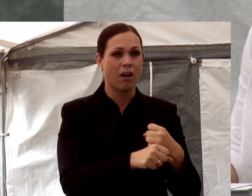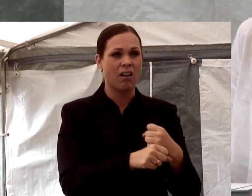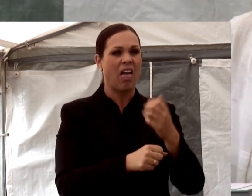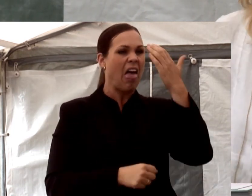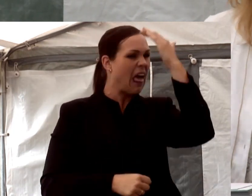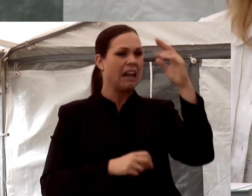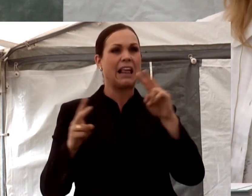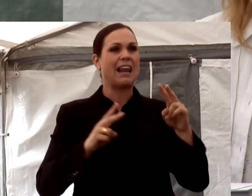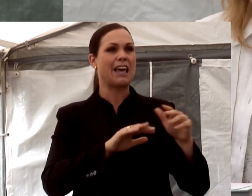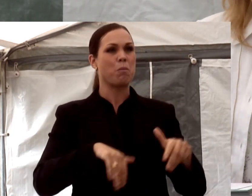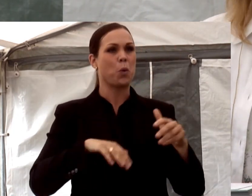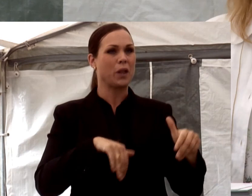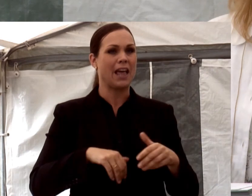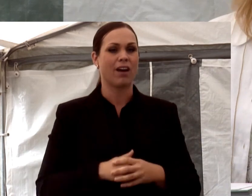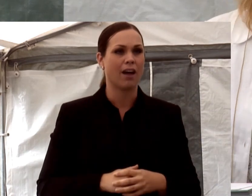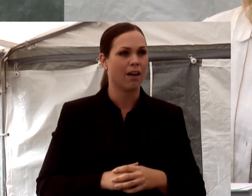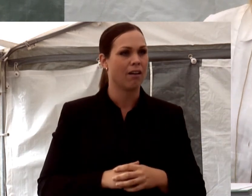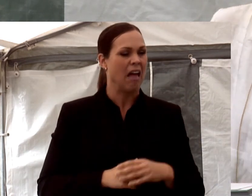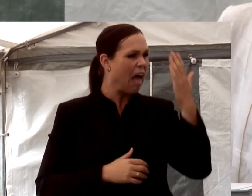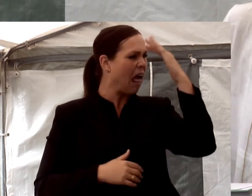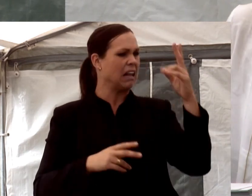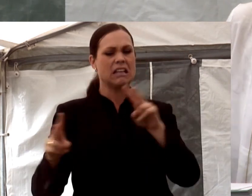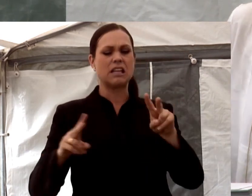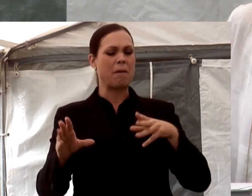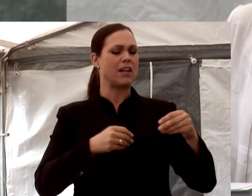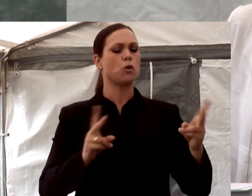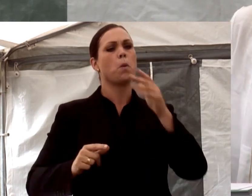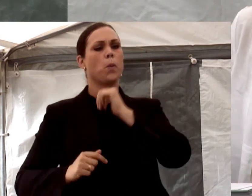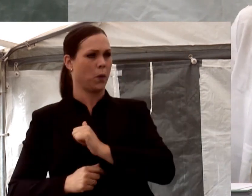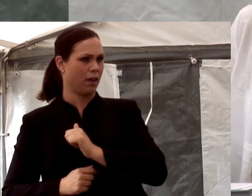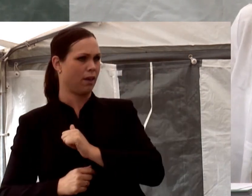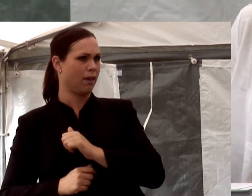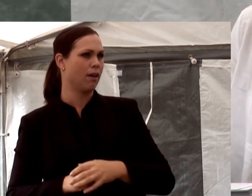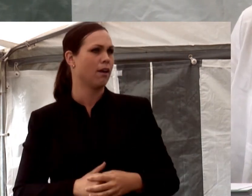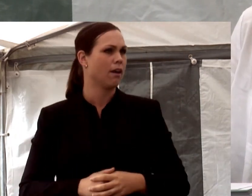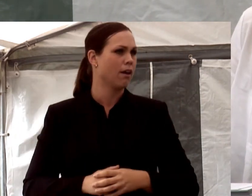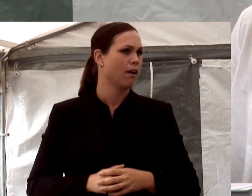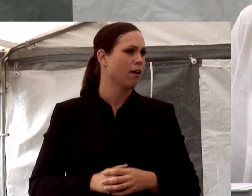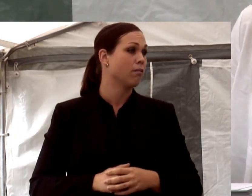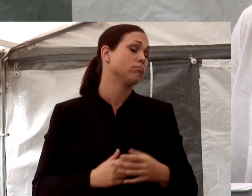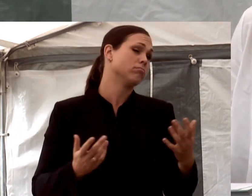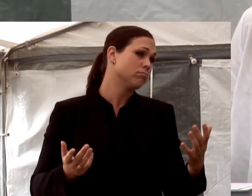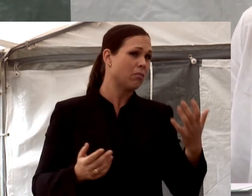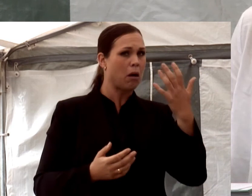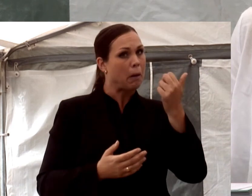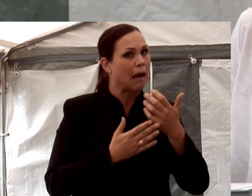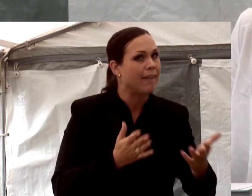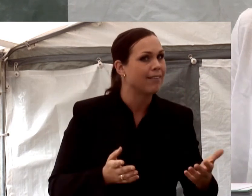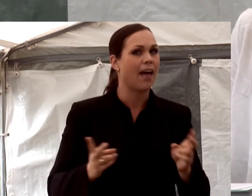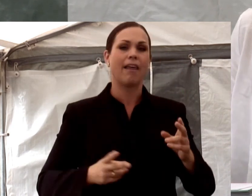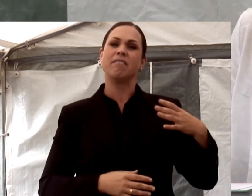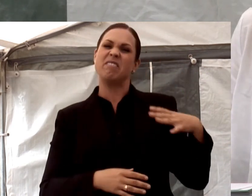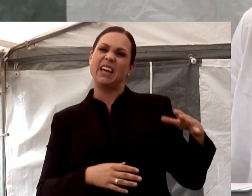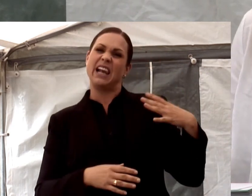mindre produktiva. Äldre är inte så flexibla som unga människor är. Man kan inte eller man vill